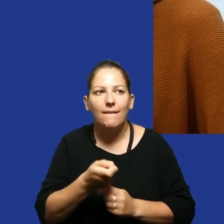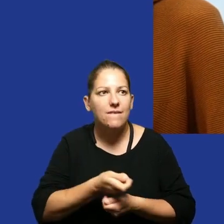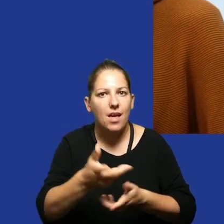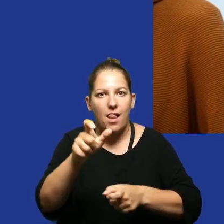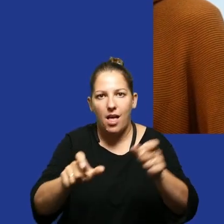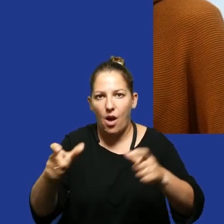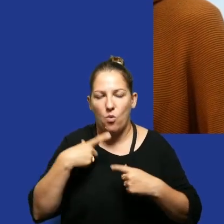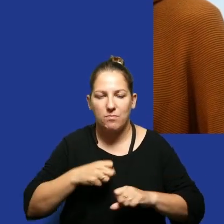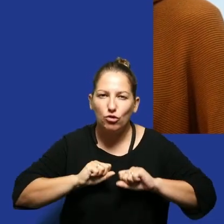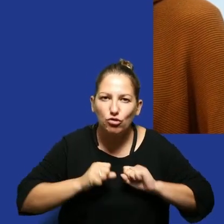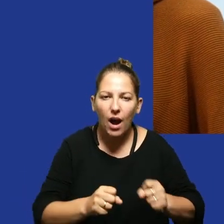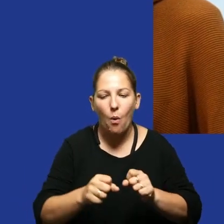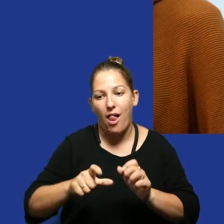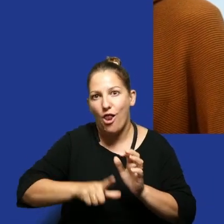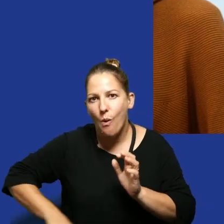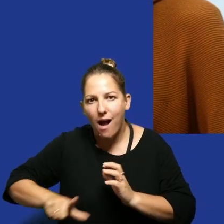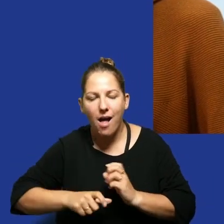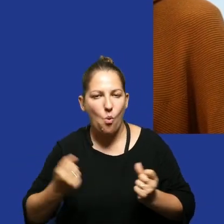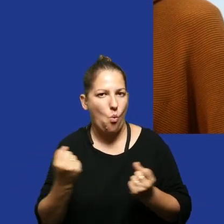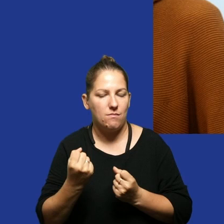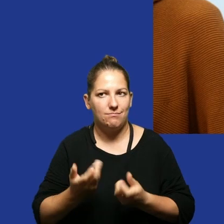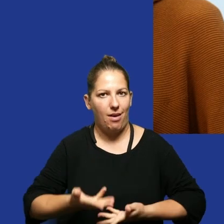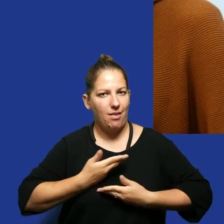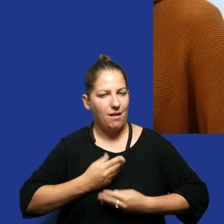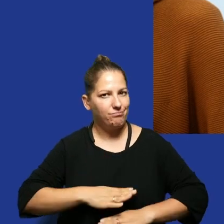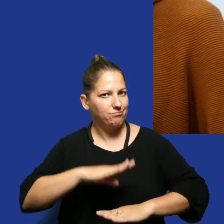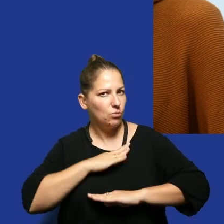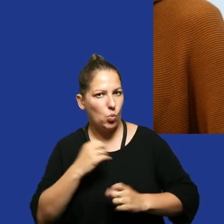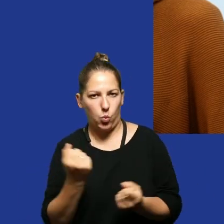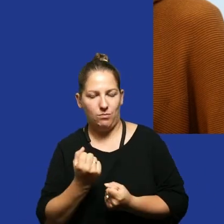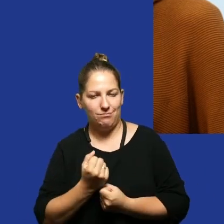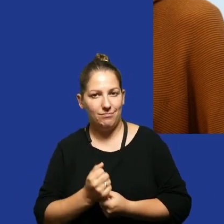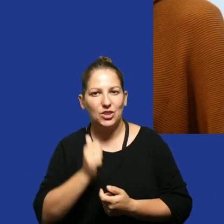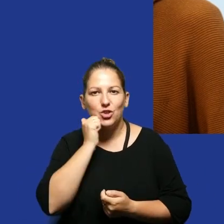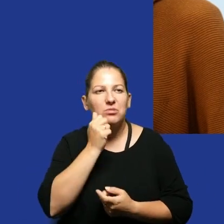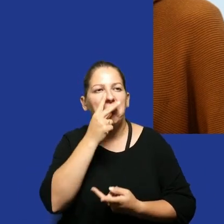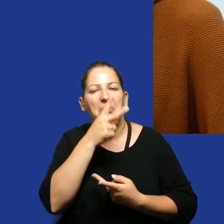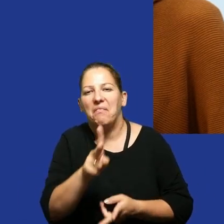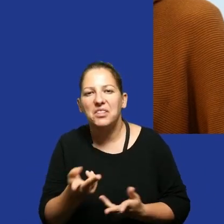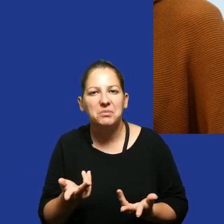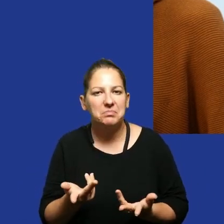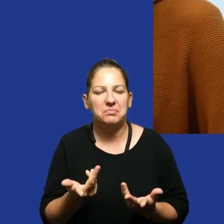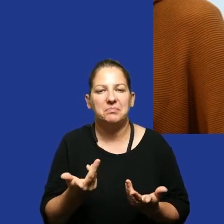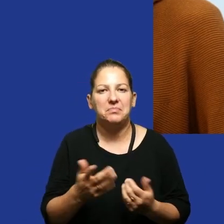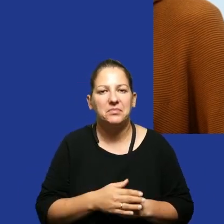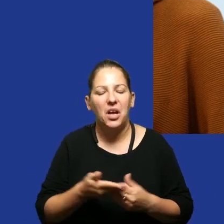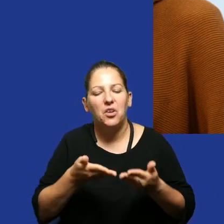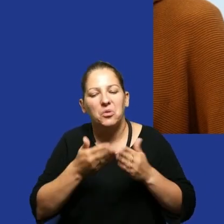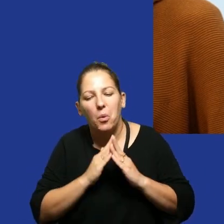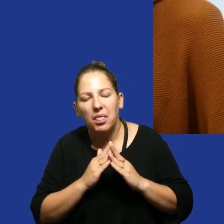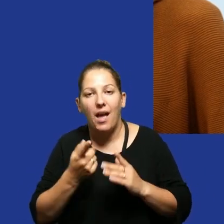osób działa na poziomie lokalnym jest jakoś budujące bo to na co dzień się nie widzimy siedzimy w tych króliczych norach